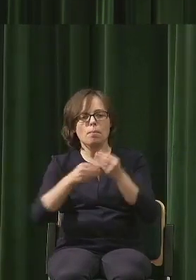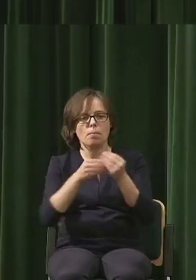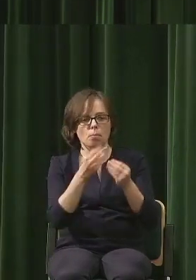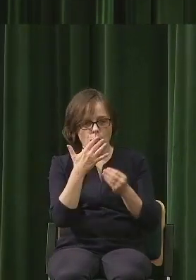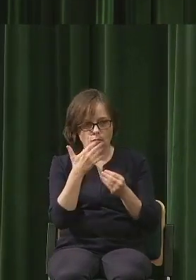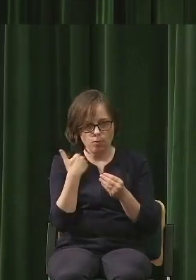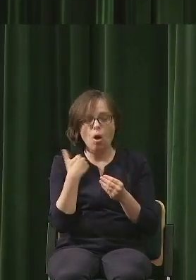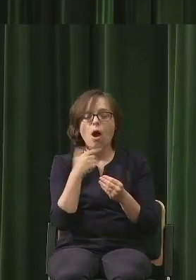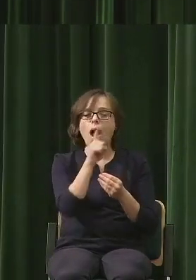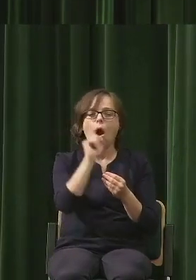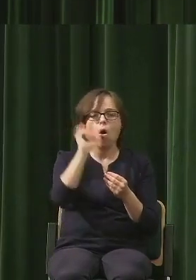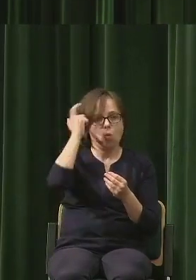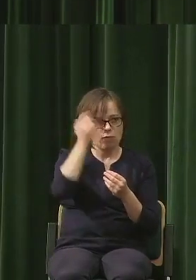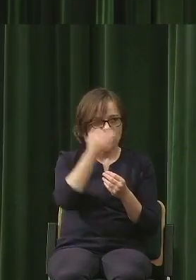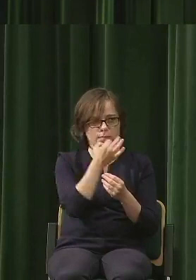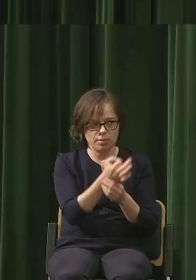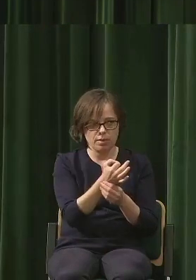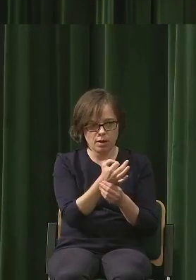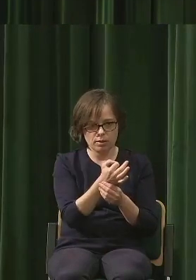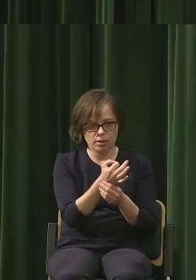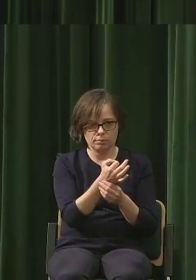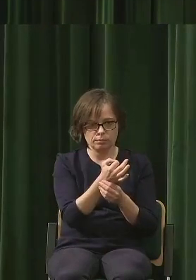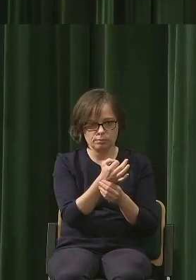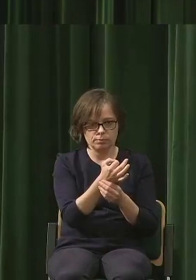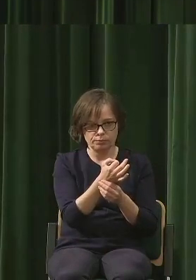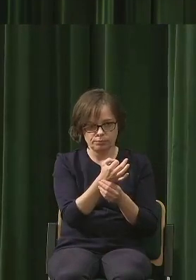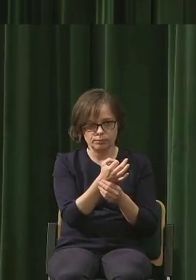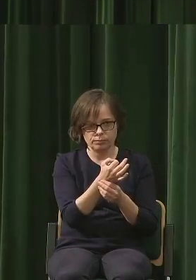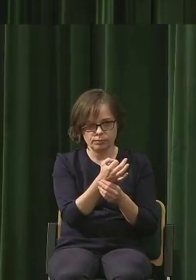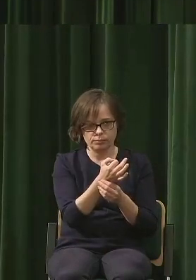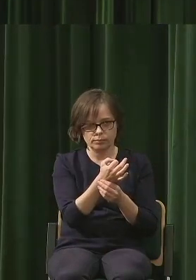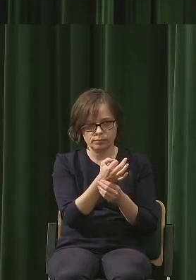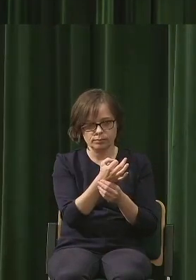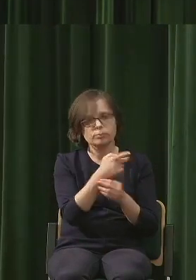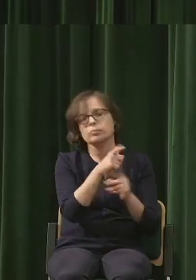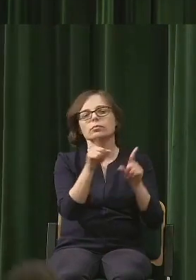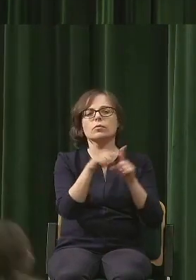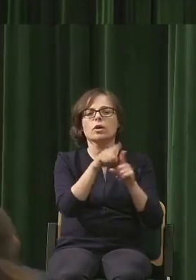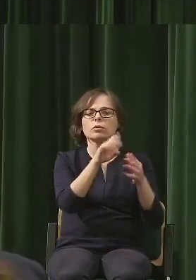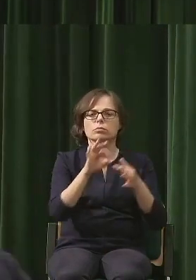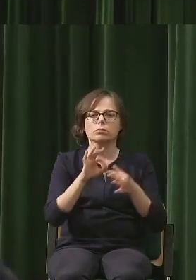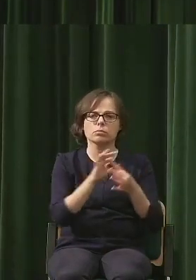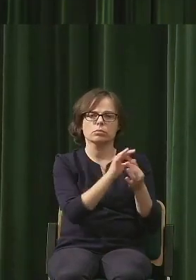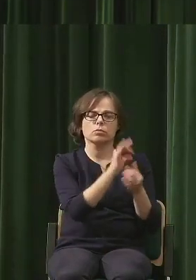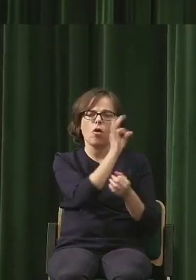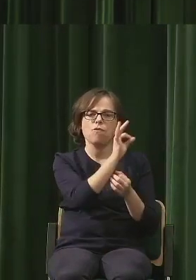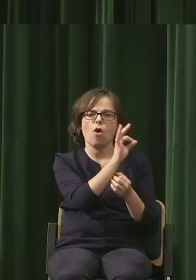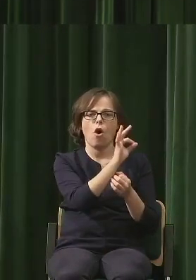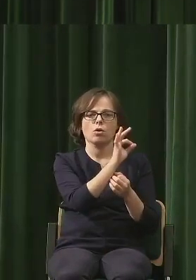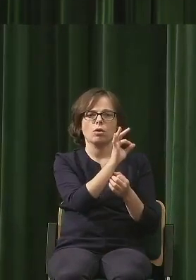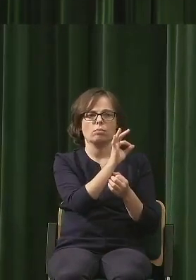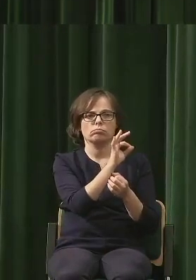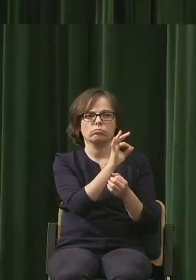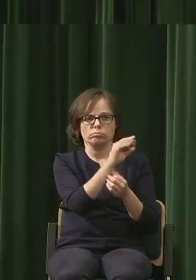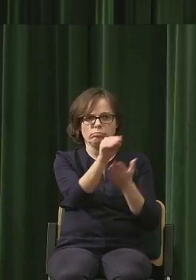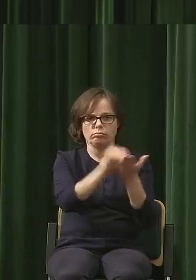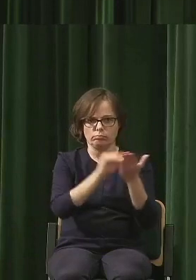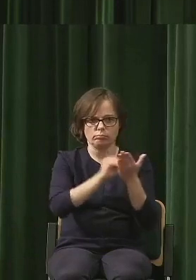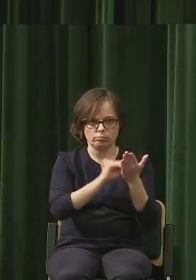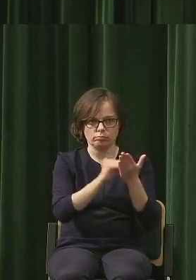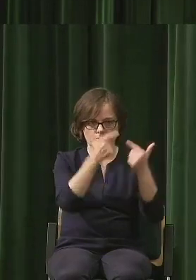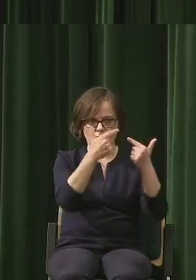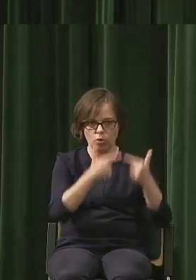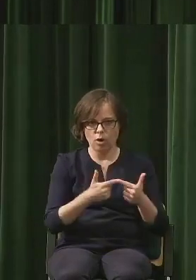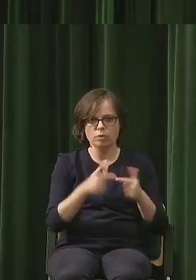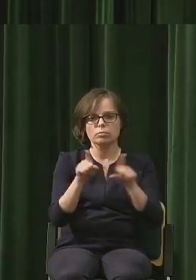główne, ono nie może się nie pojawić, zwłaszcza w kontekście też pani tutaj zaangażowania w literaturę. To jest to, co